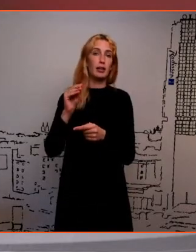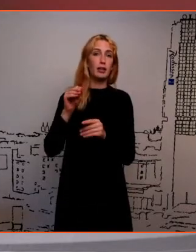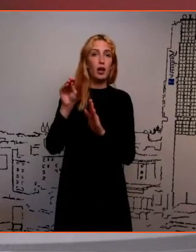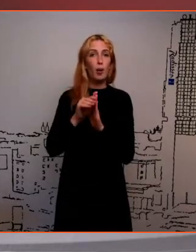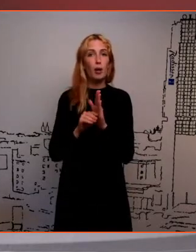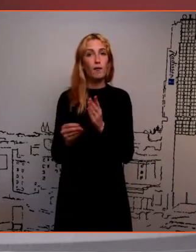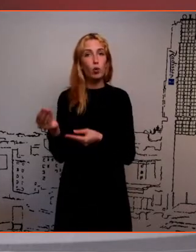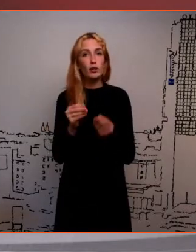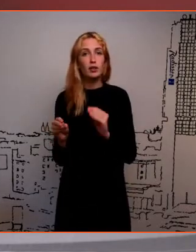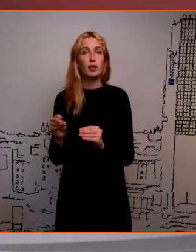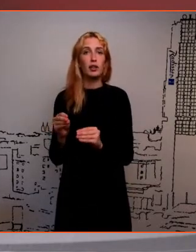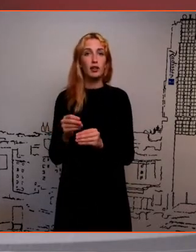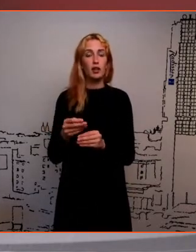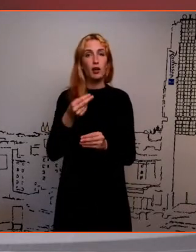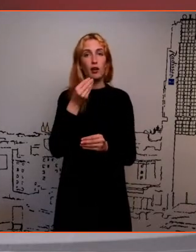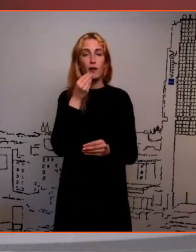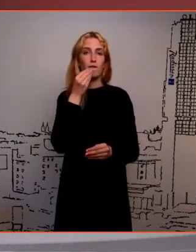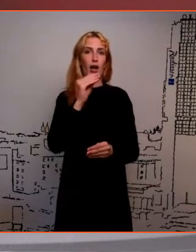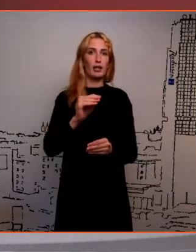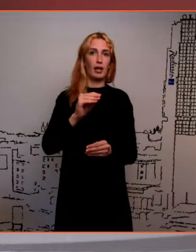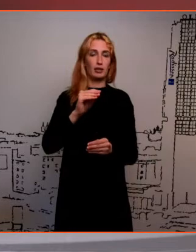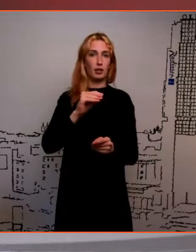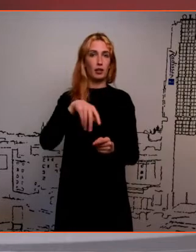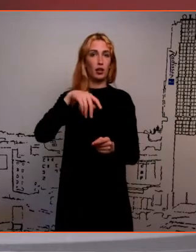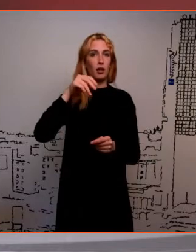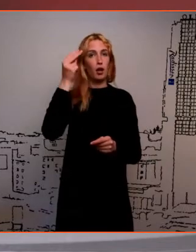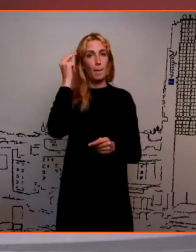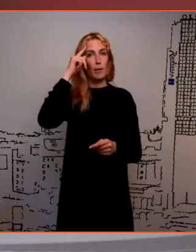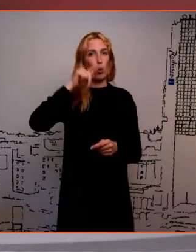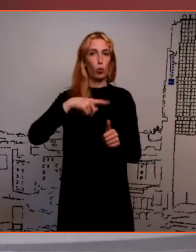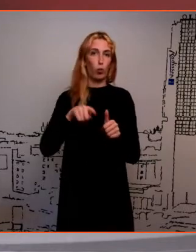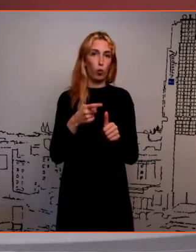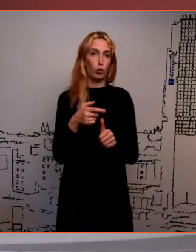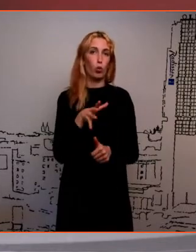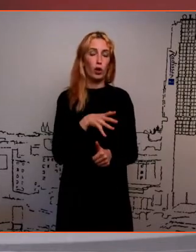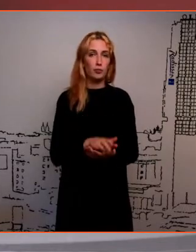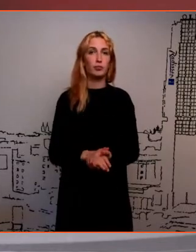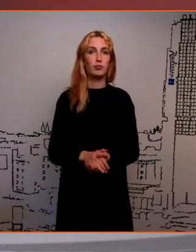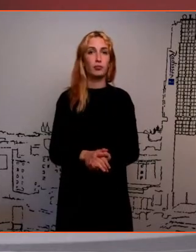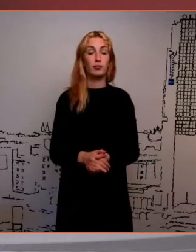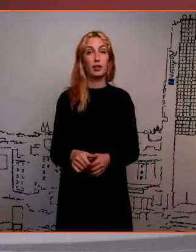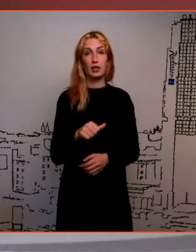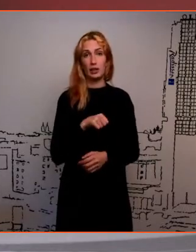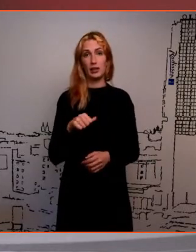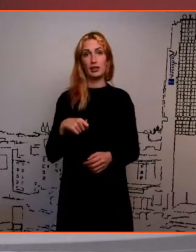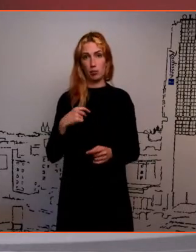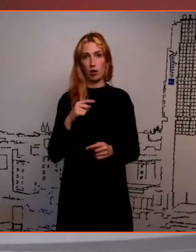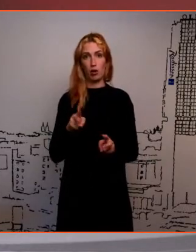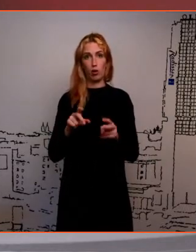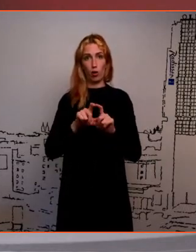ebaefektiivsed õppioskused. Et ka tüsina teema, et tõin välja selle, et jäin ise alkoolis maha,